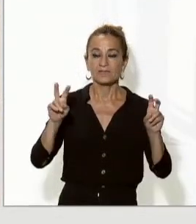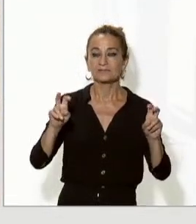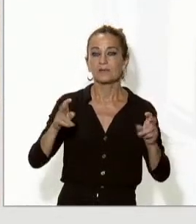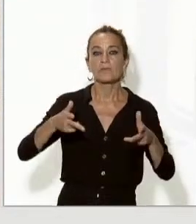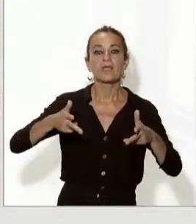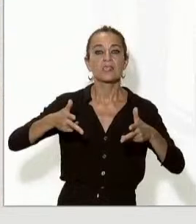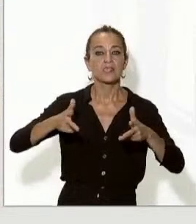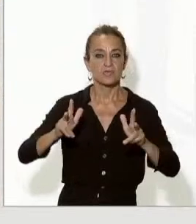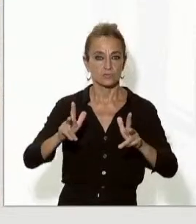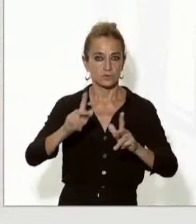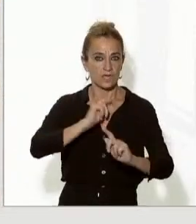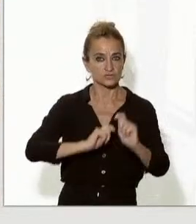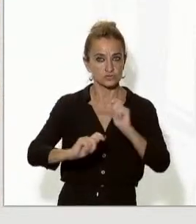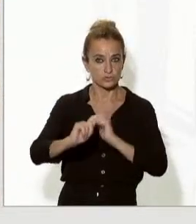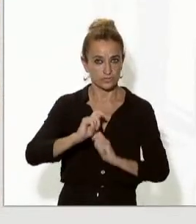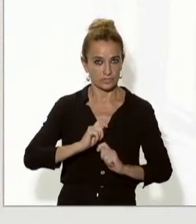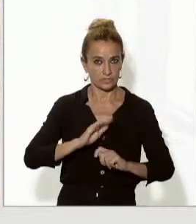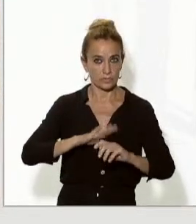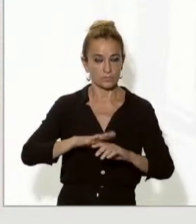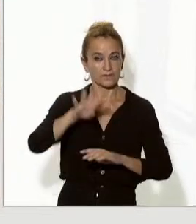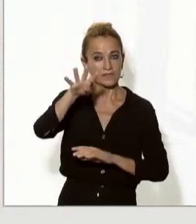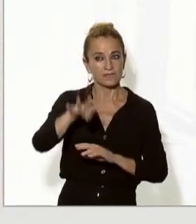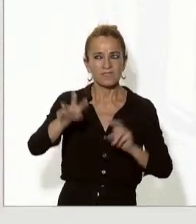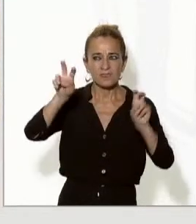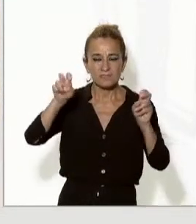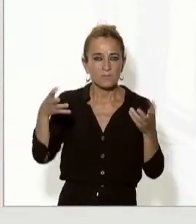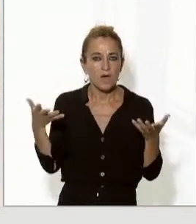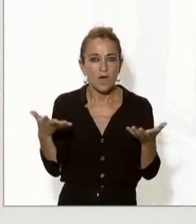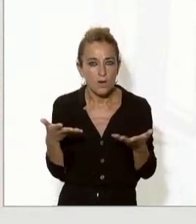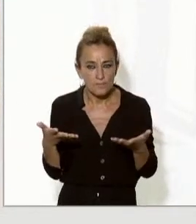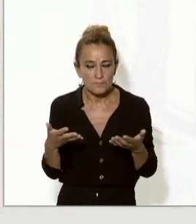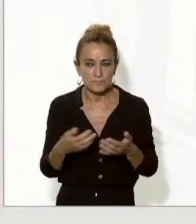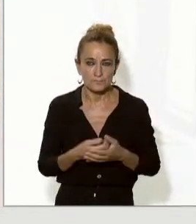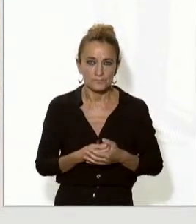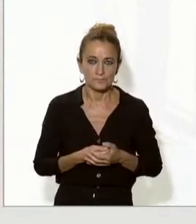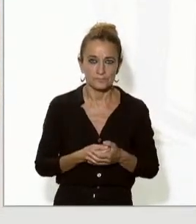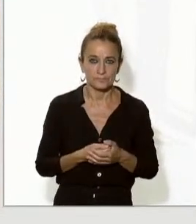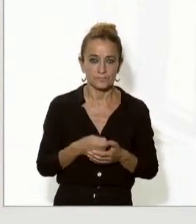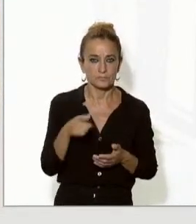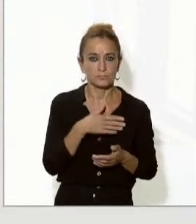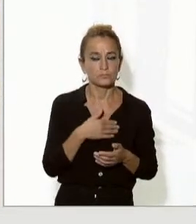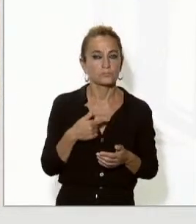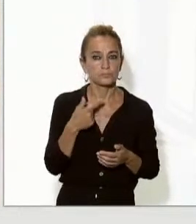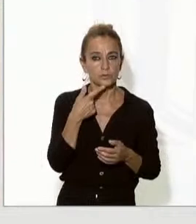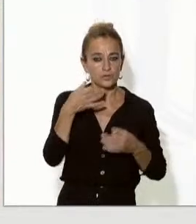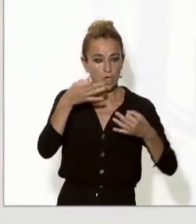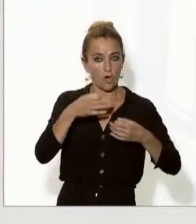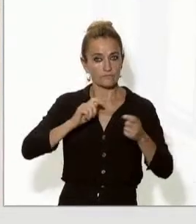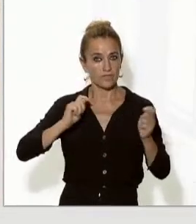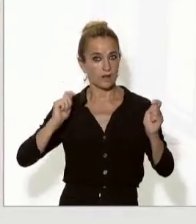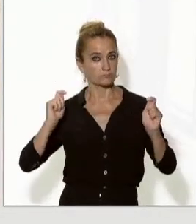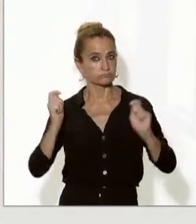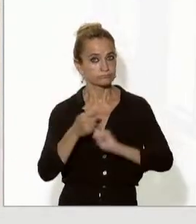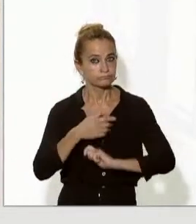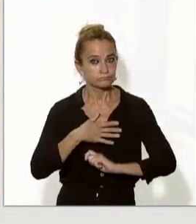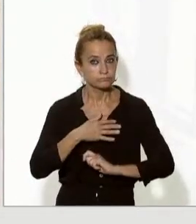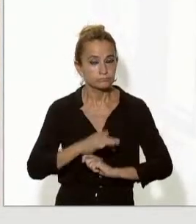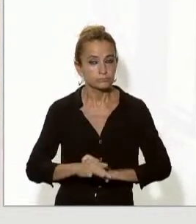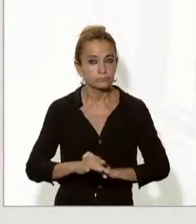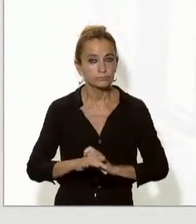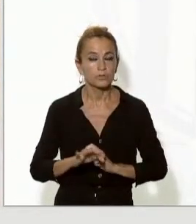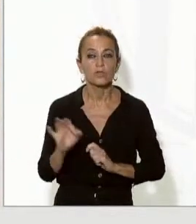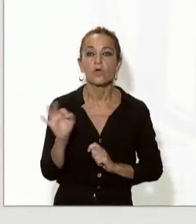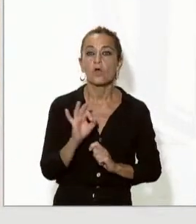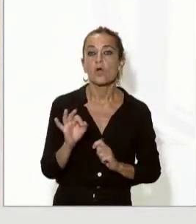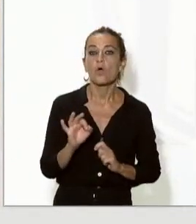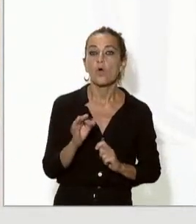o l'acord de lliure associació pel tema del català concretament en Europa si veu un aport de l'oficialitat per aquí o potser és més a prop per la via que el d